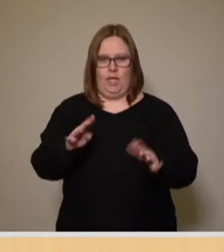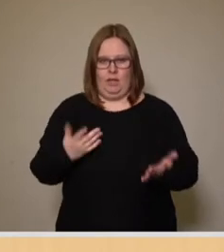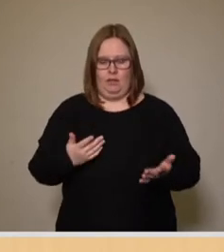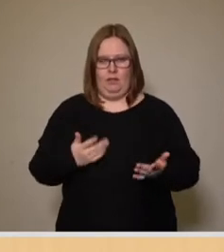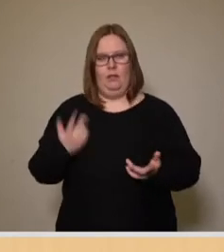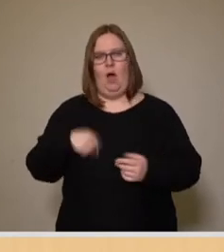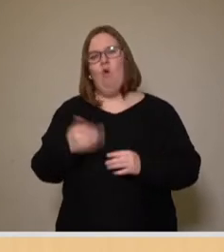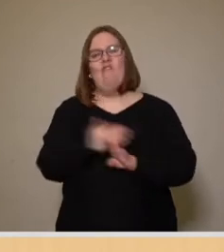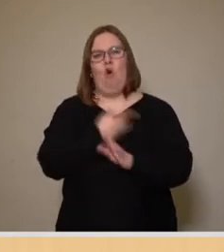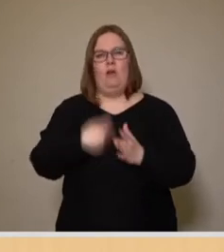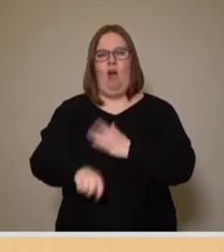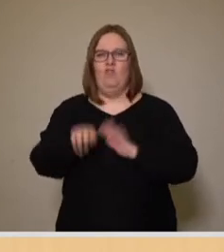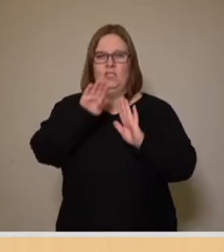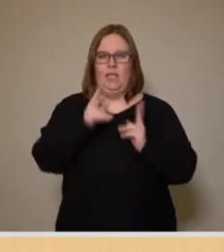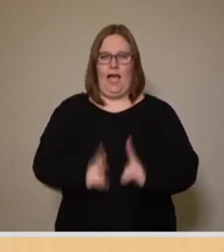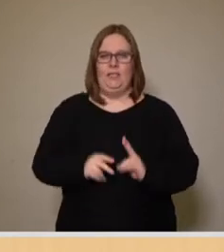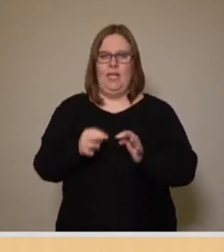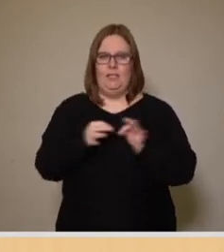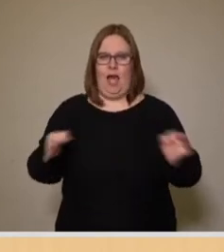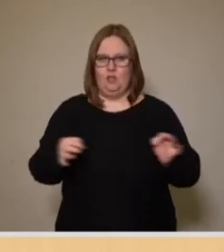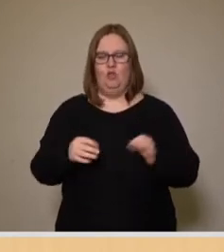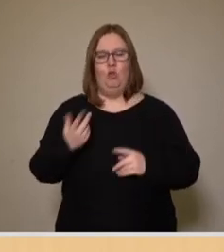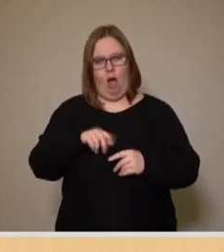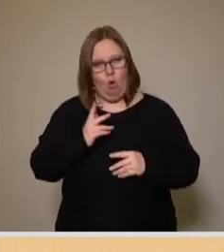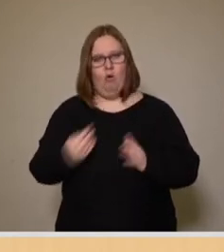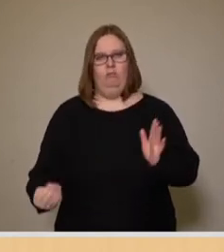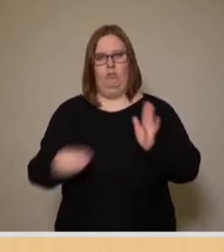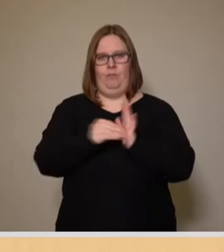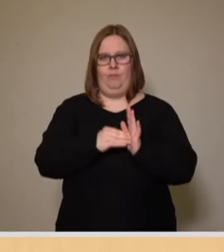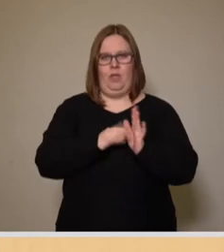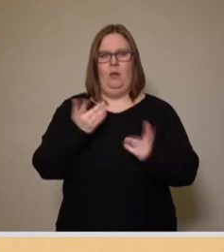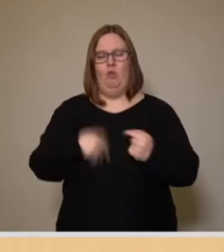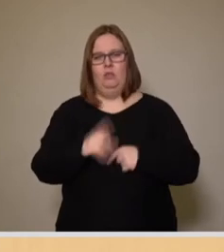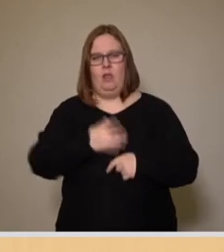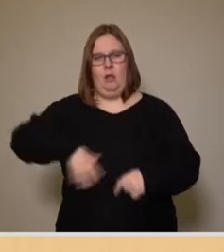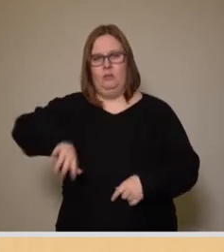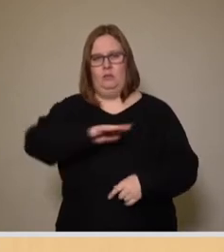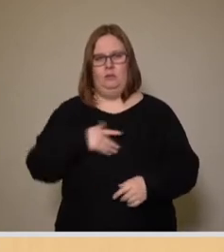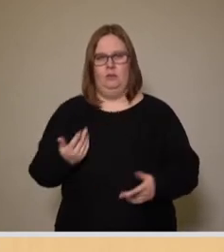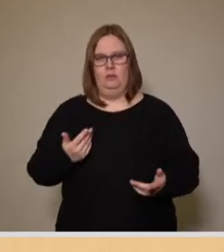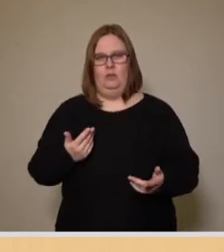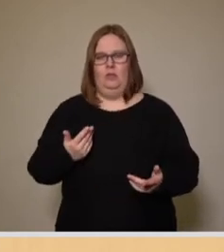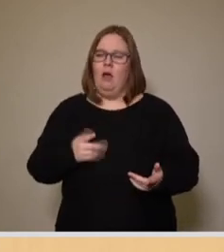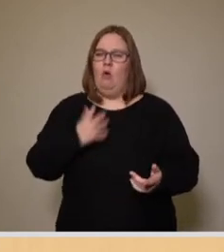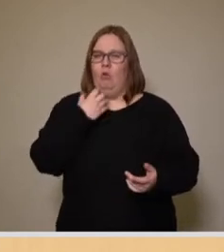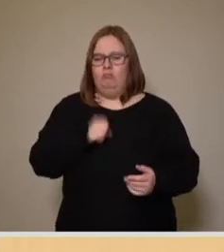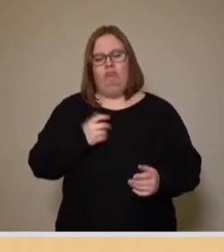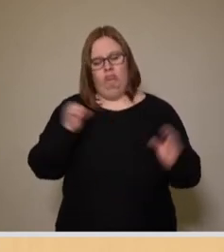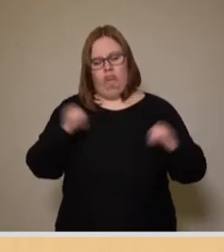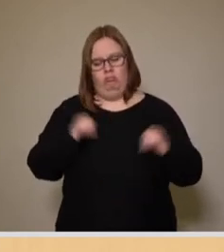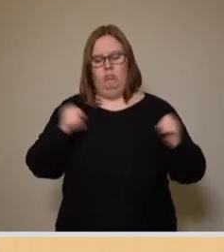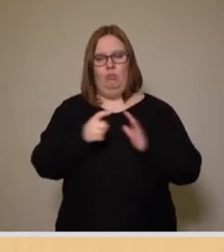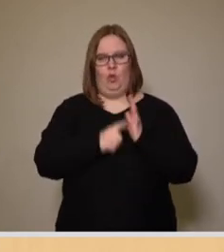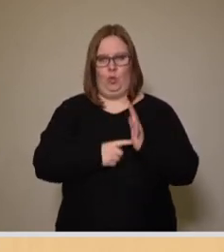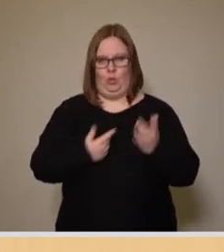Vorkaufsrechtssatzung Nummer 13 Dresden-Seitenitz-Tolgewitz, Wohnstandort Kippsdorfer Straße, Wesensteiner Straße und billigte die